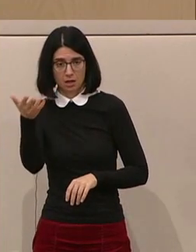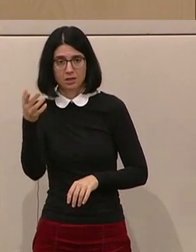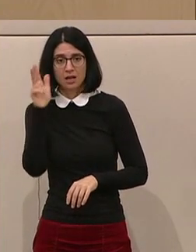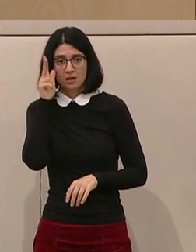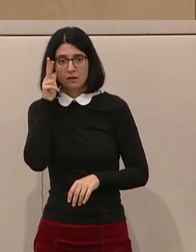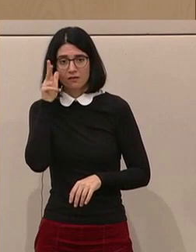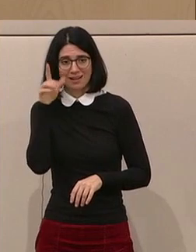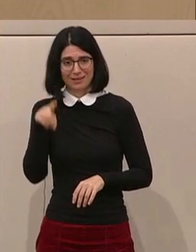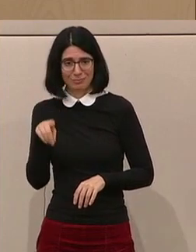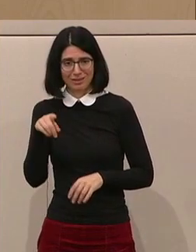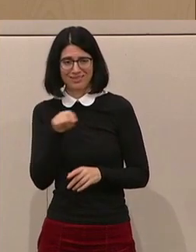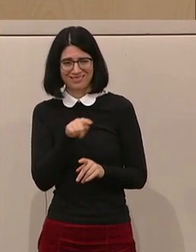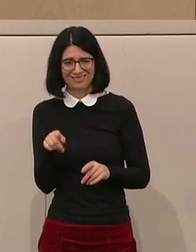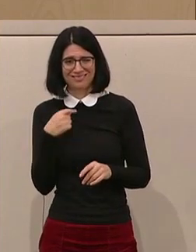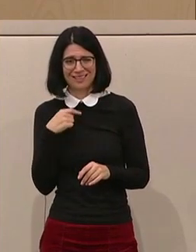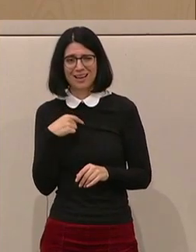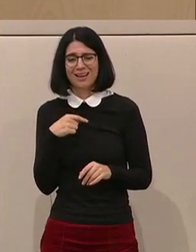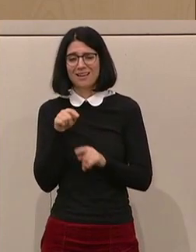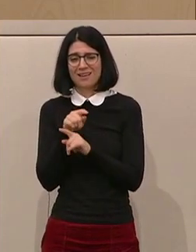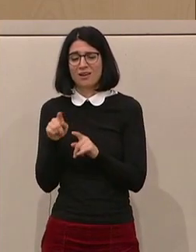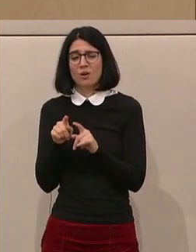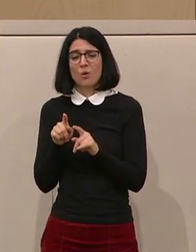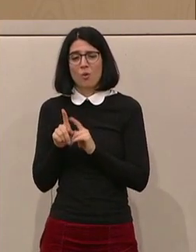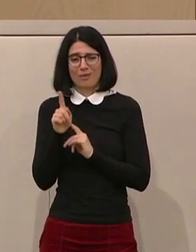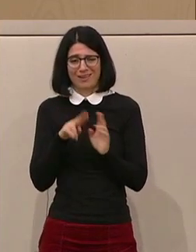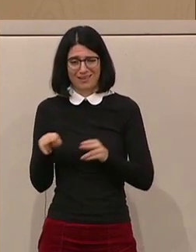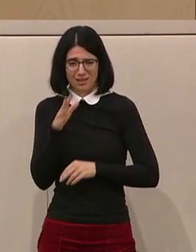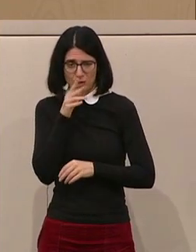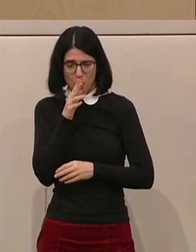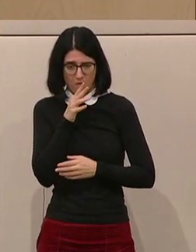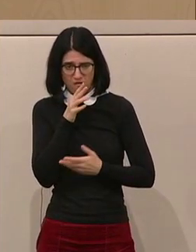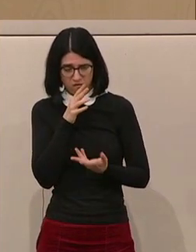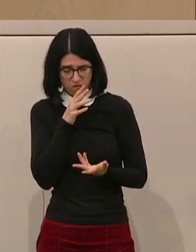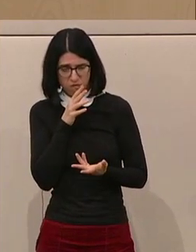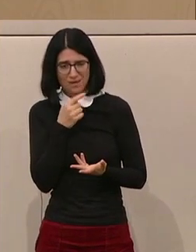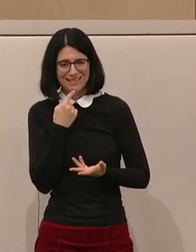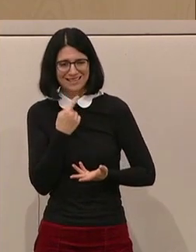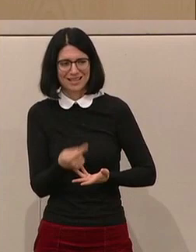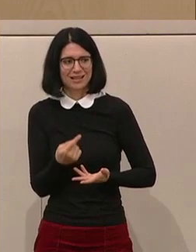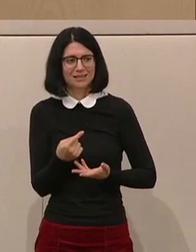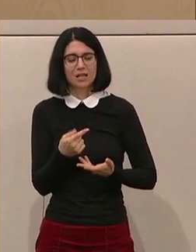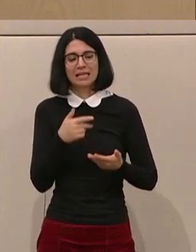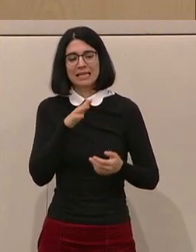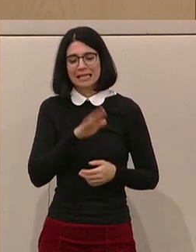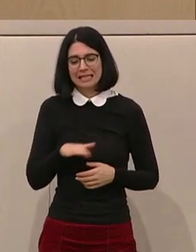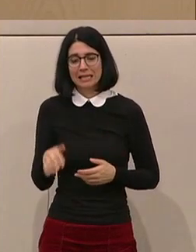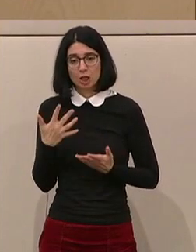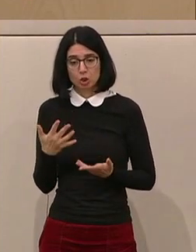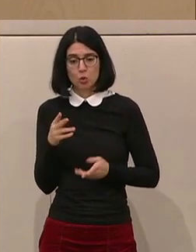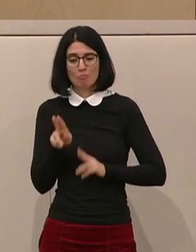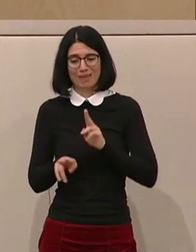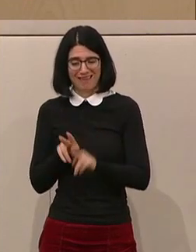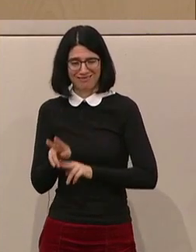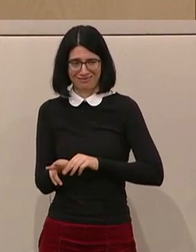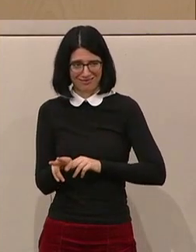der Fall Pina. Und da hat der EuGH festgelegt, dass die Kinder so behandelt werden